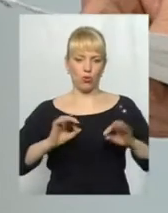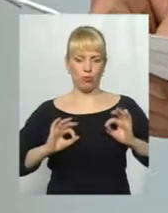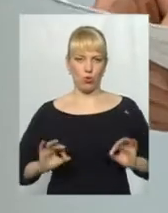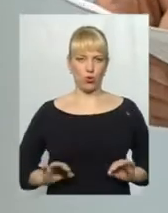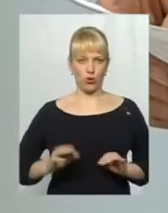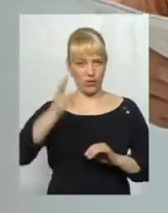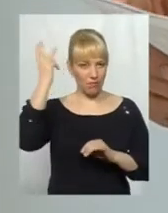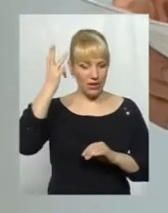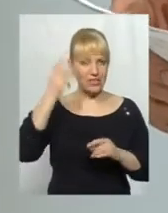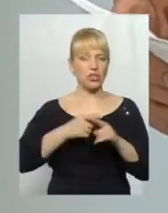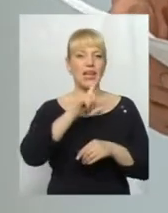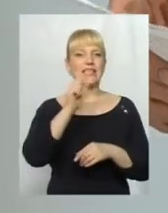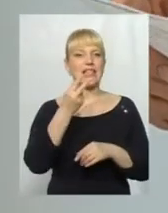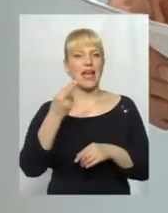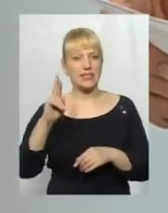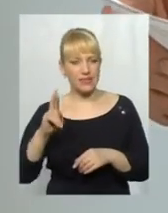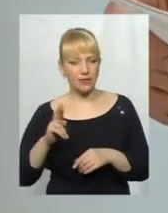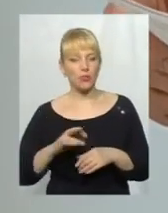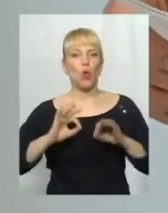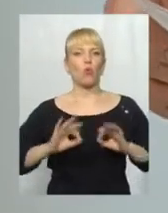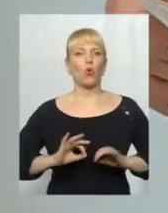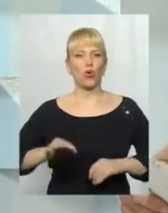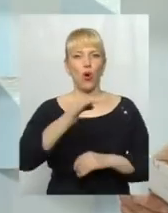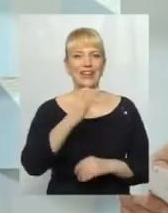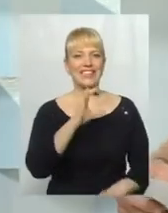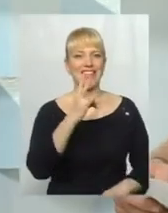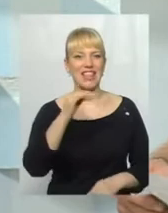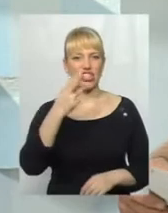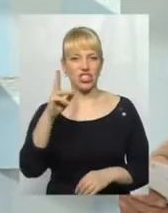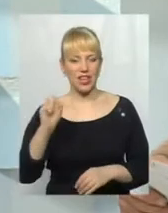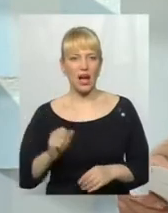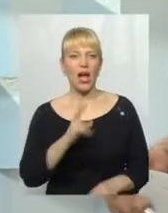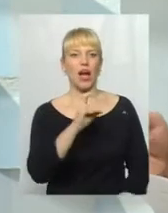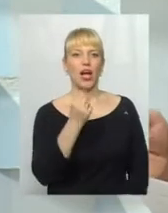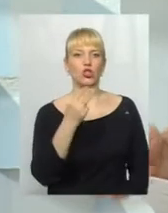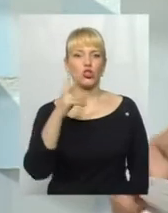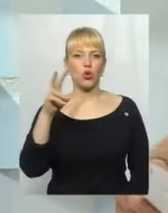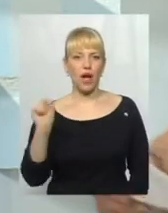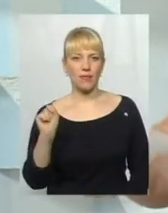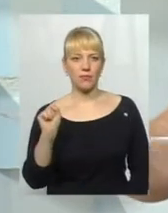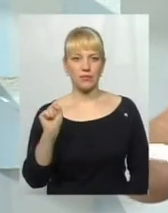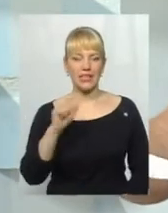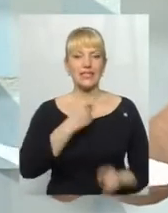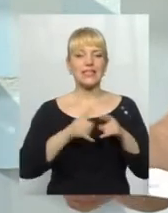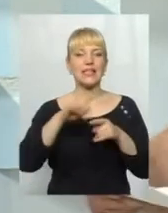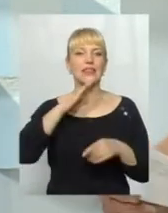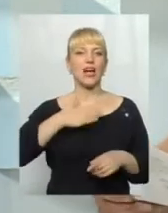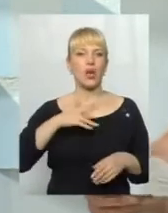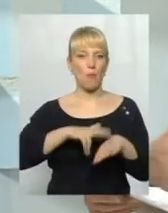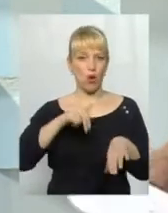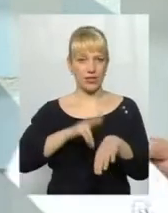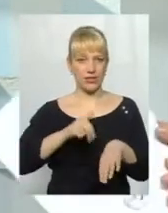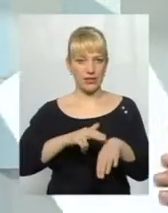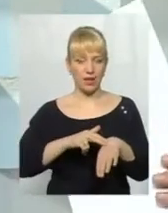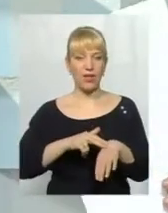Валерія Зайця, прокурора області Олега Синишина, Кашчука Миколу, це наша поліція.